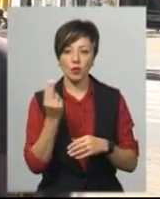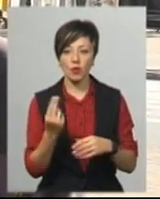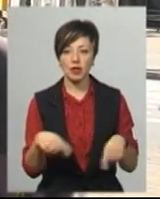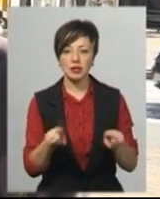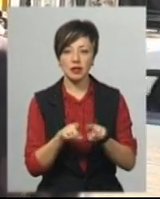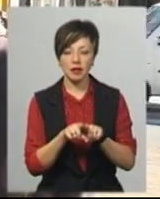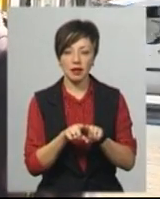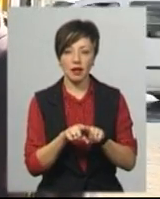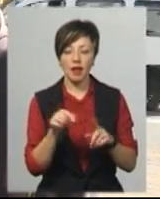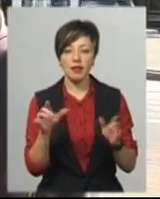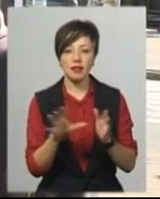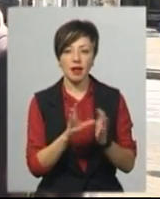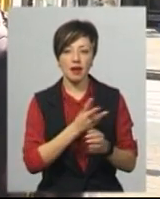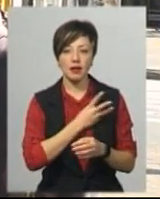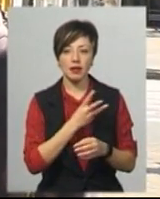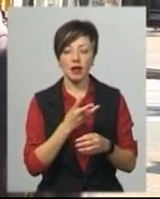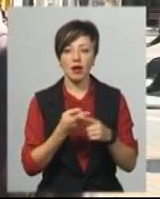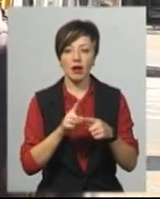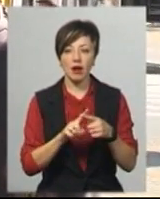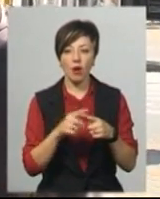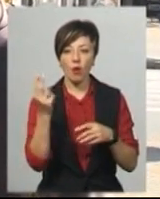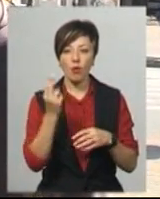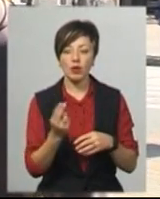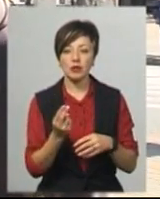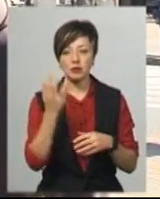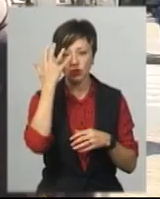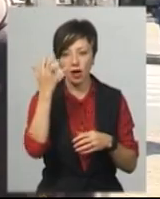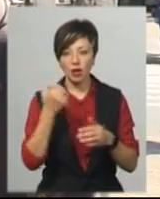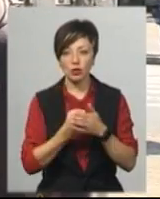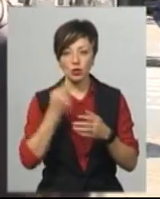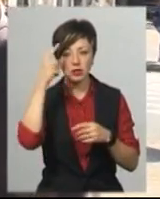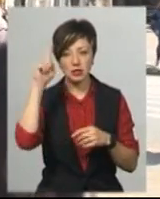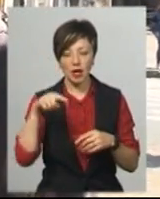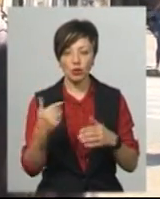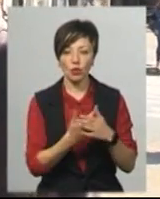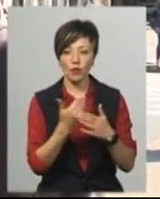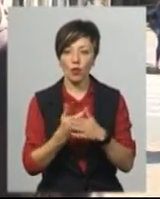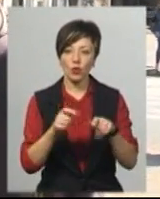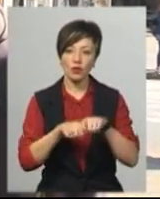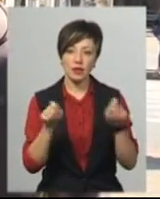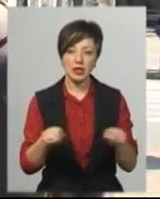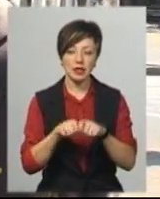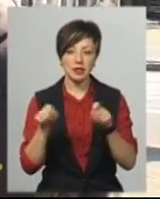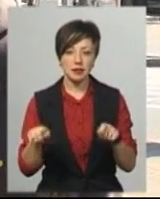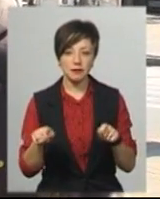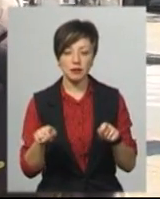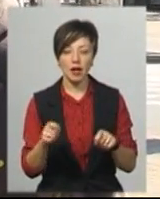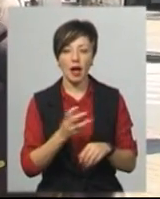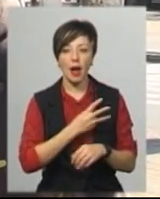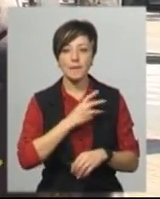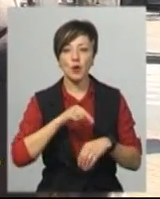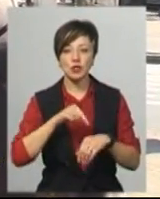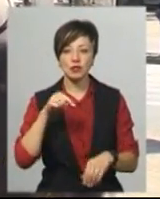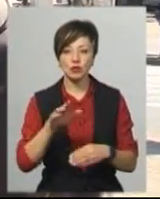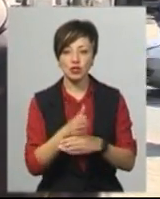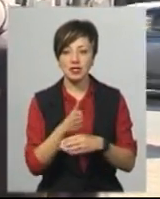колір енергії, колір жаги до знань, до всього нового, до відкриттів, до емоційної